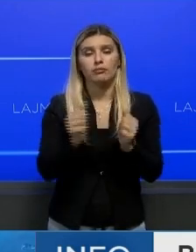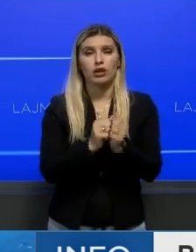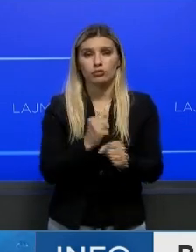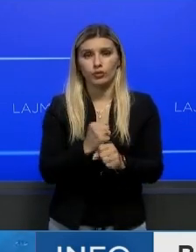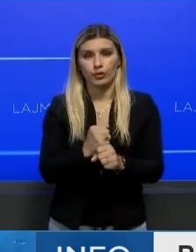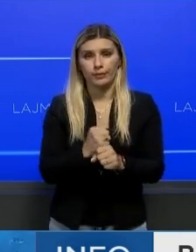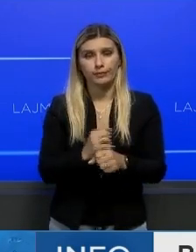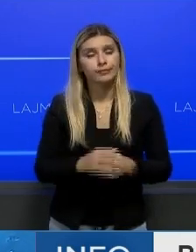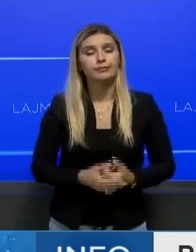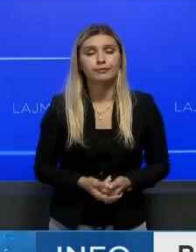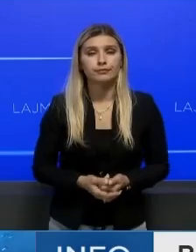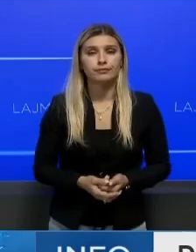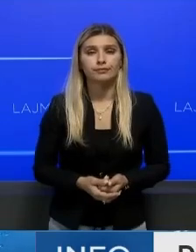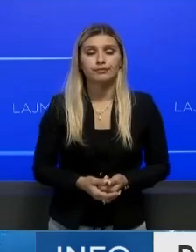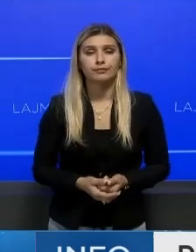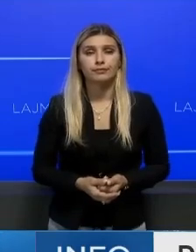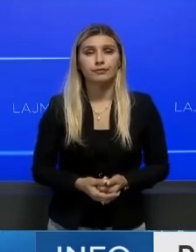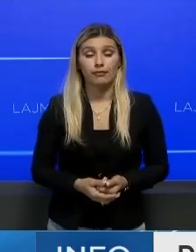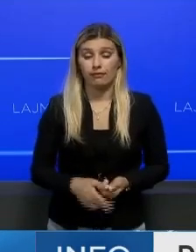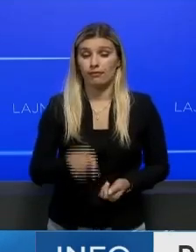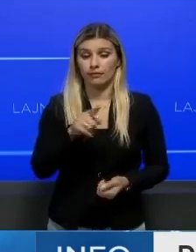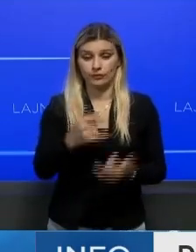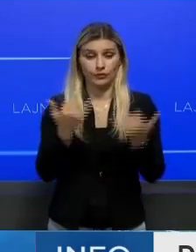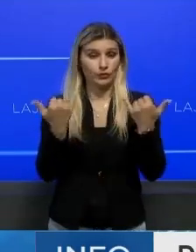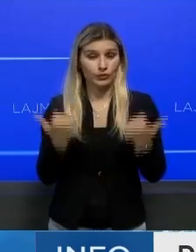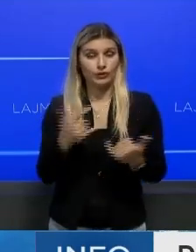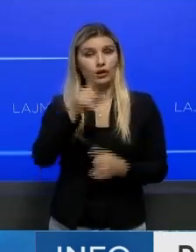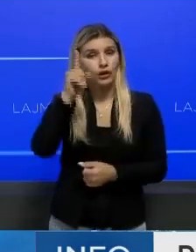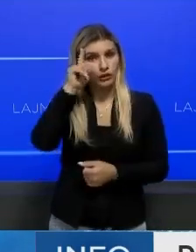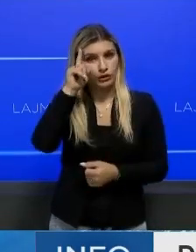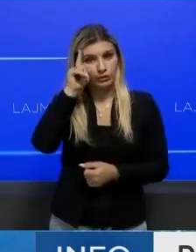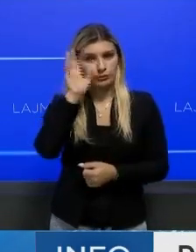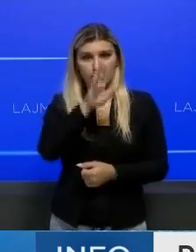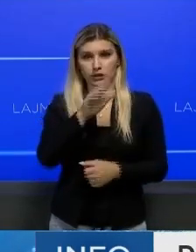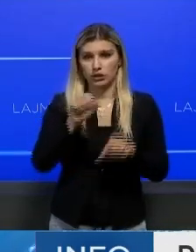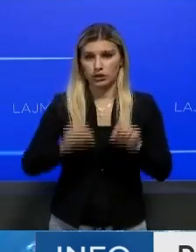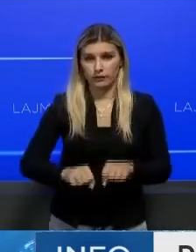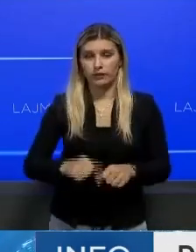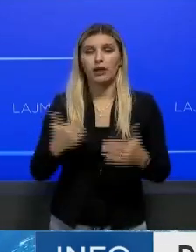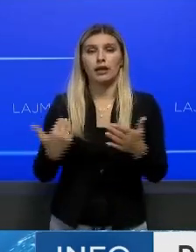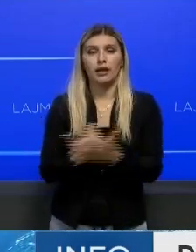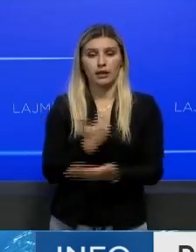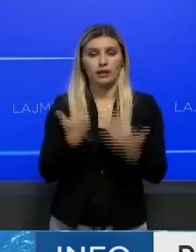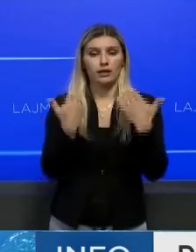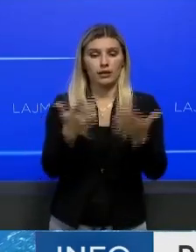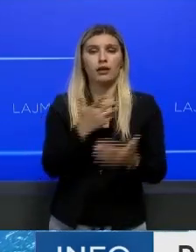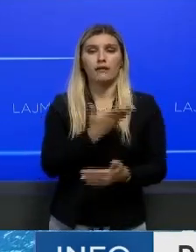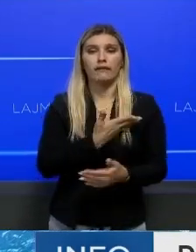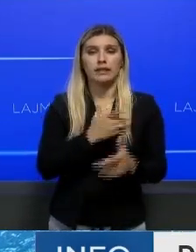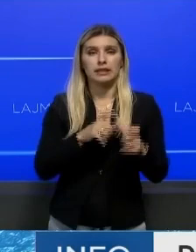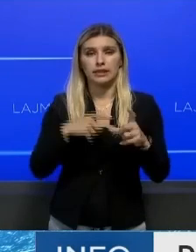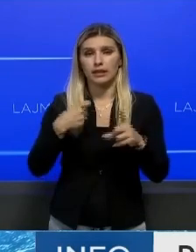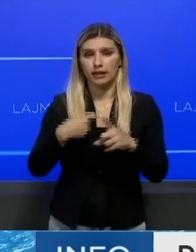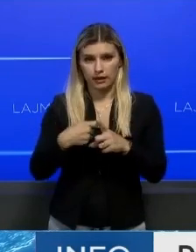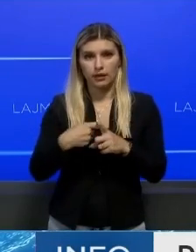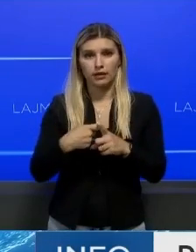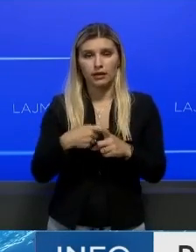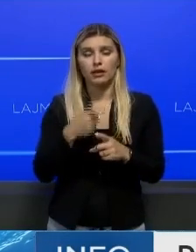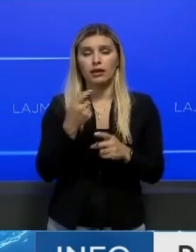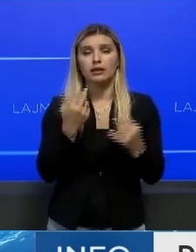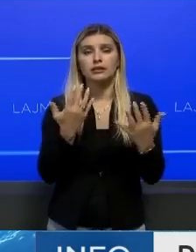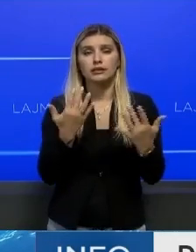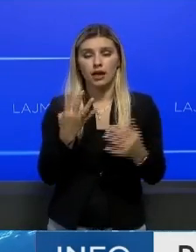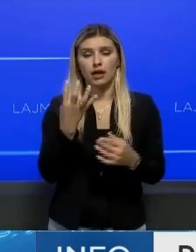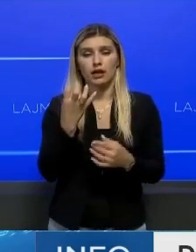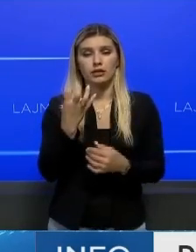punoj me ju. E pikrishëso, qeveria Gjermane dhurojë donacionin e ri për forcën e sigurisë të Kosovës në vlerë prej